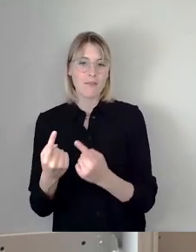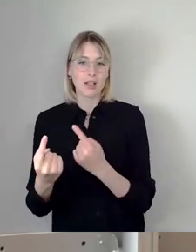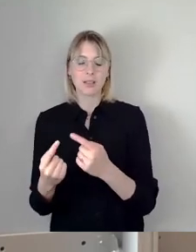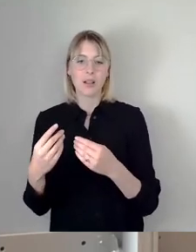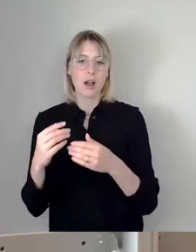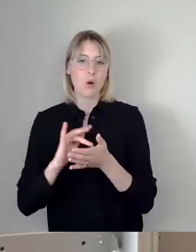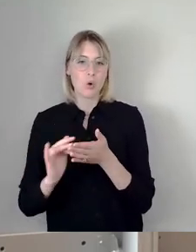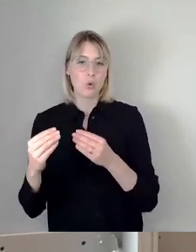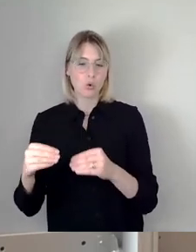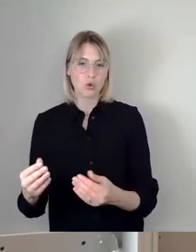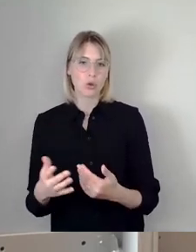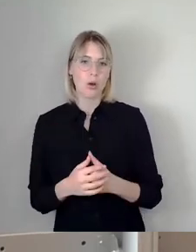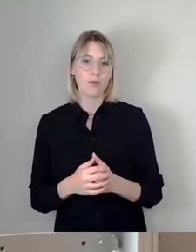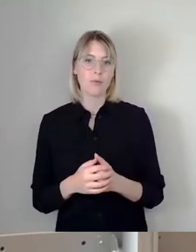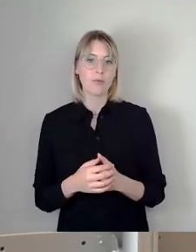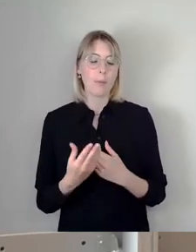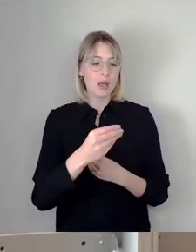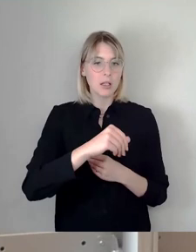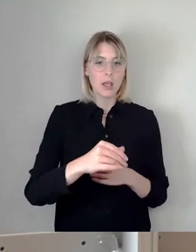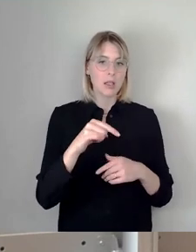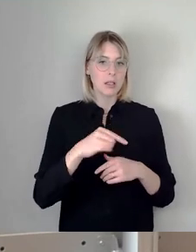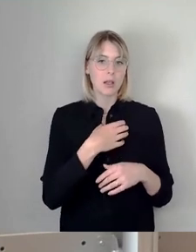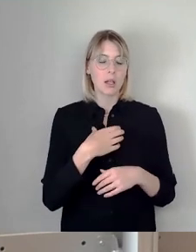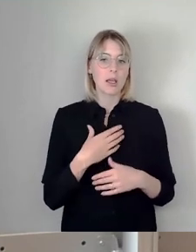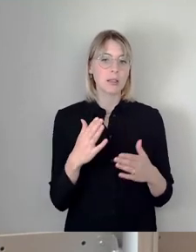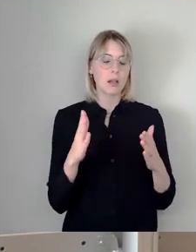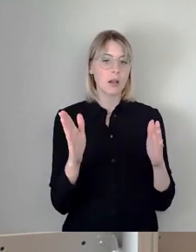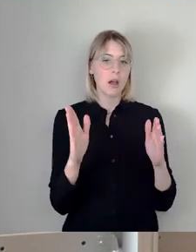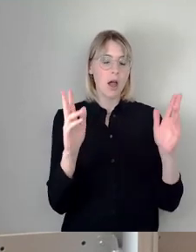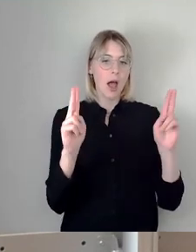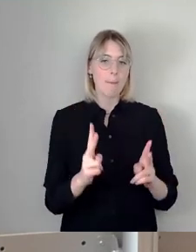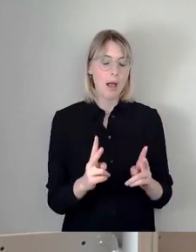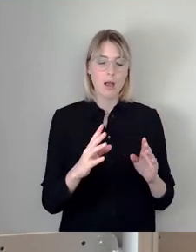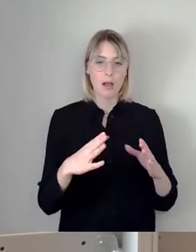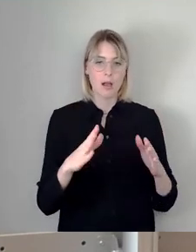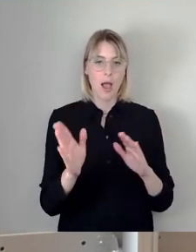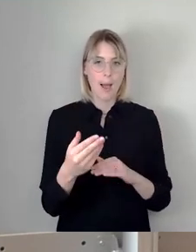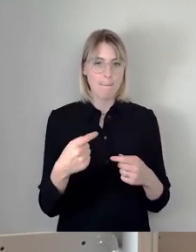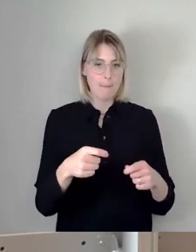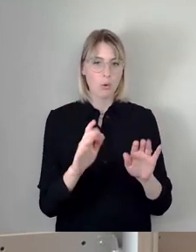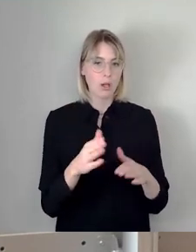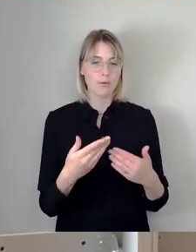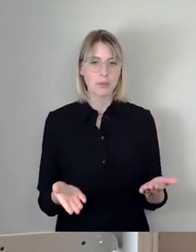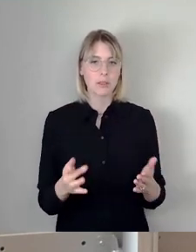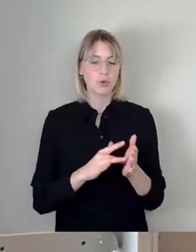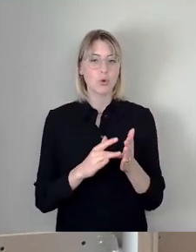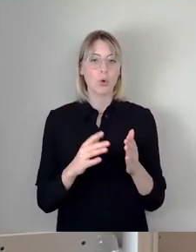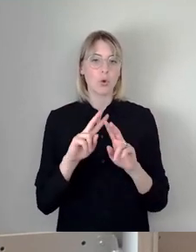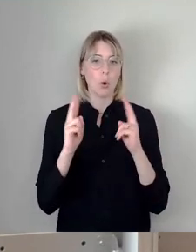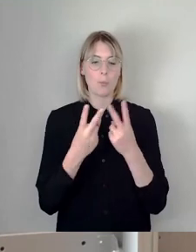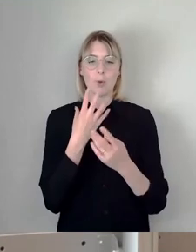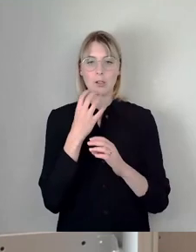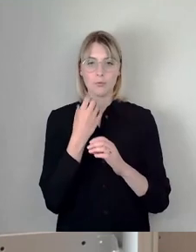Kies, den ich ja angeblich in Dresden nicht mehr abbauen soll, um die Umwelt zu schützen. Das heißt, mit dieser bürokratisch vollkommen